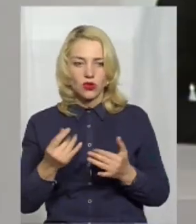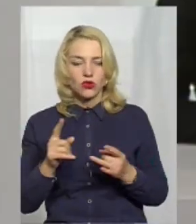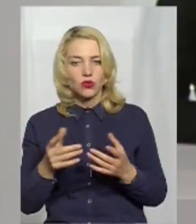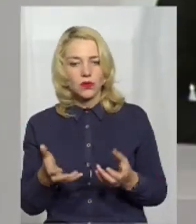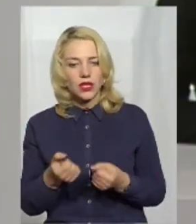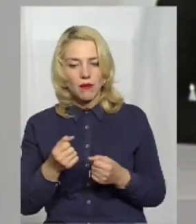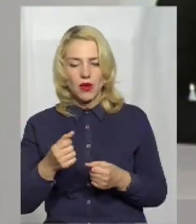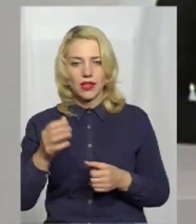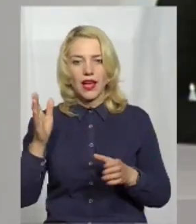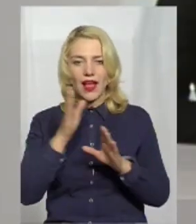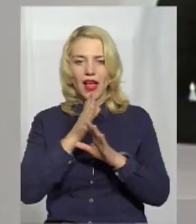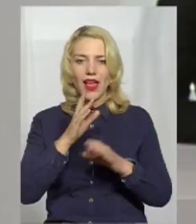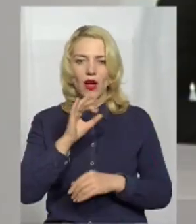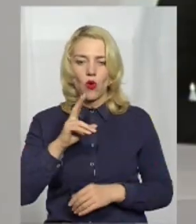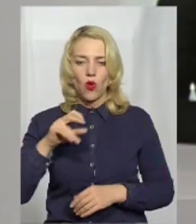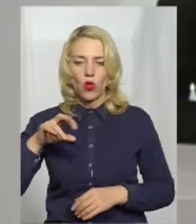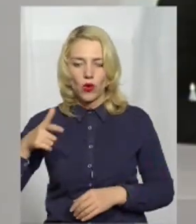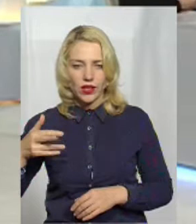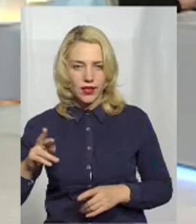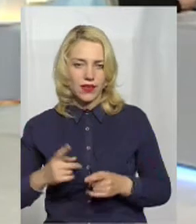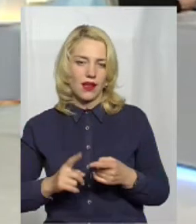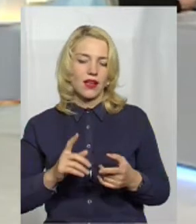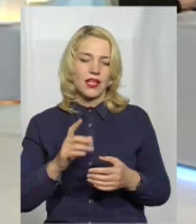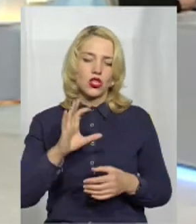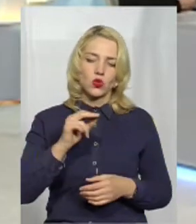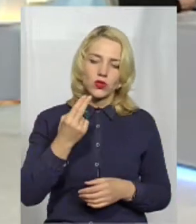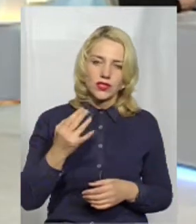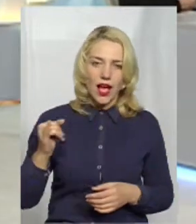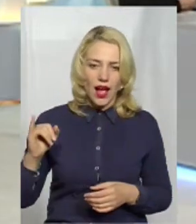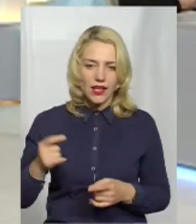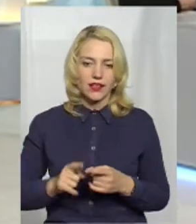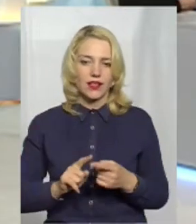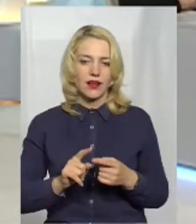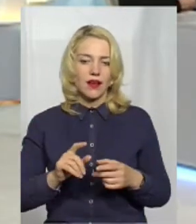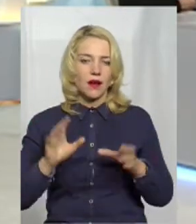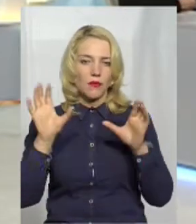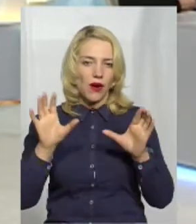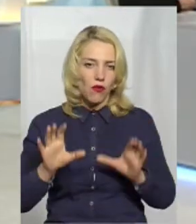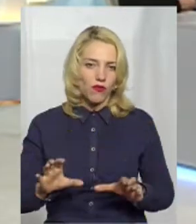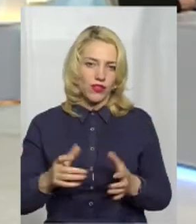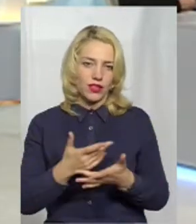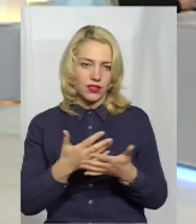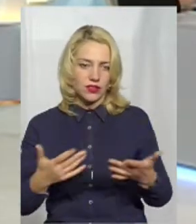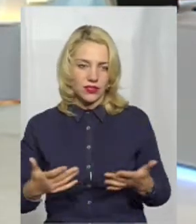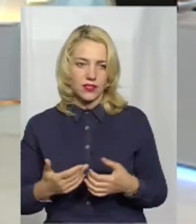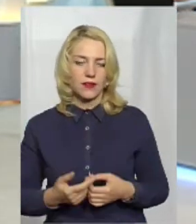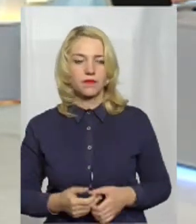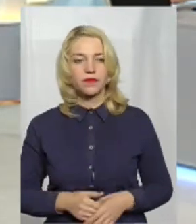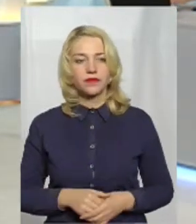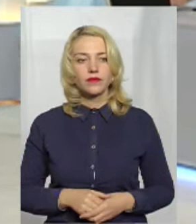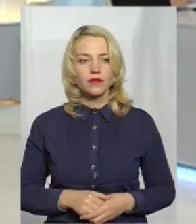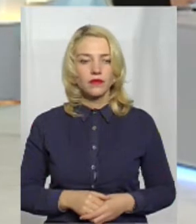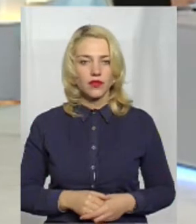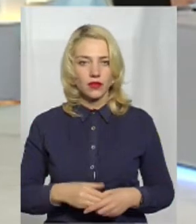екологічні проєкти, соціальні, правові, демократичні. І відштовхуватись від цього. У мене